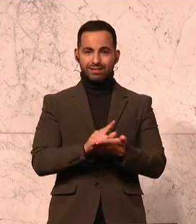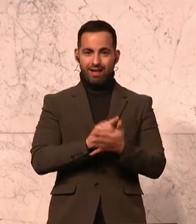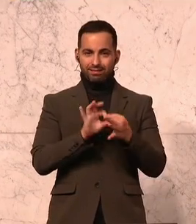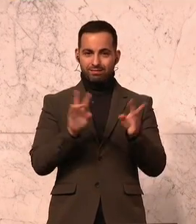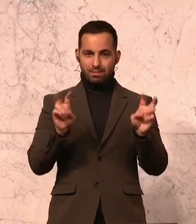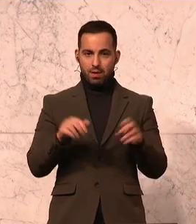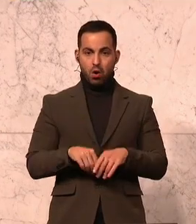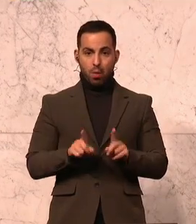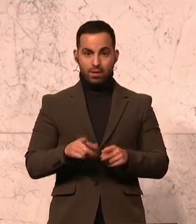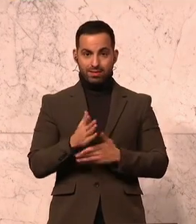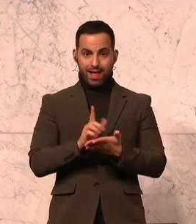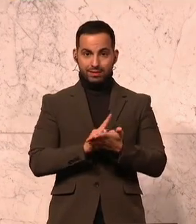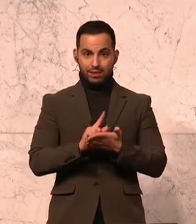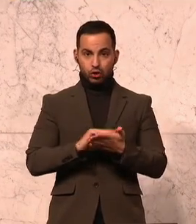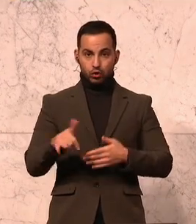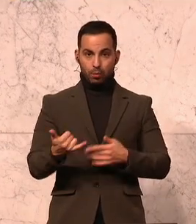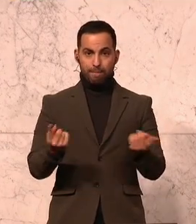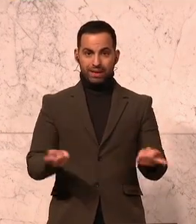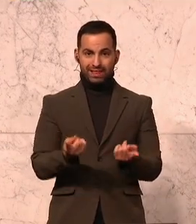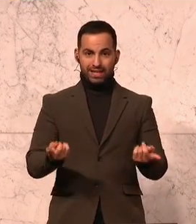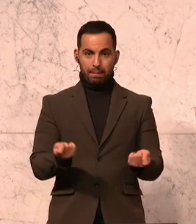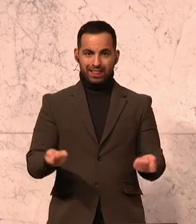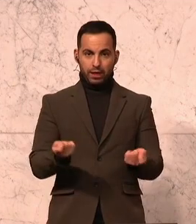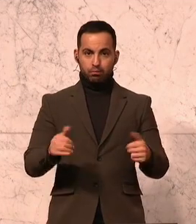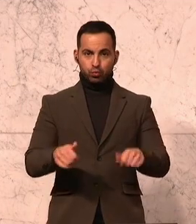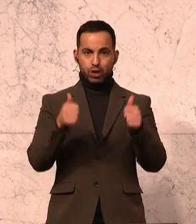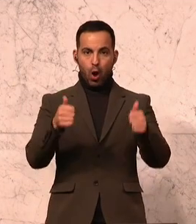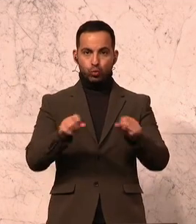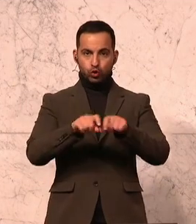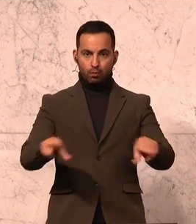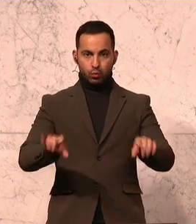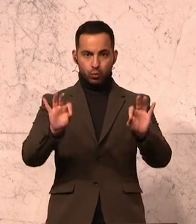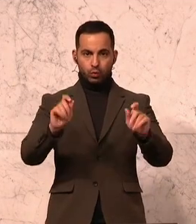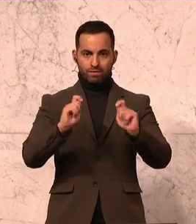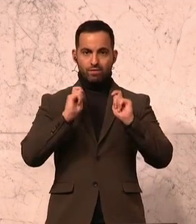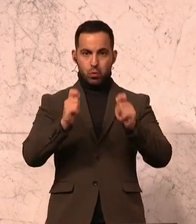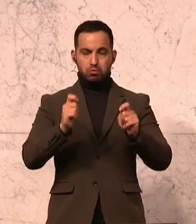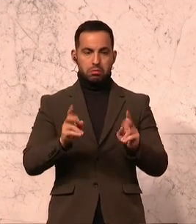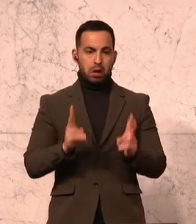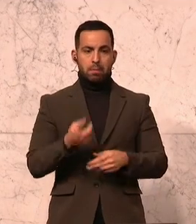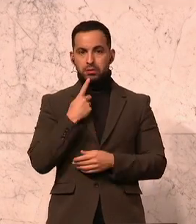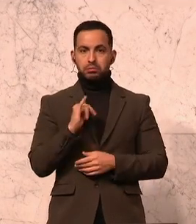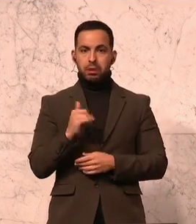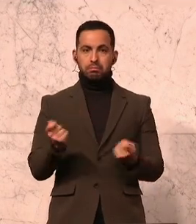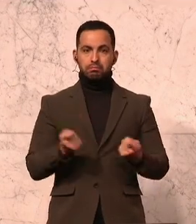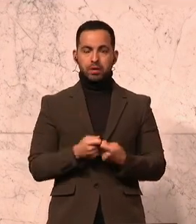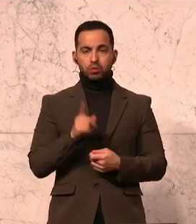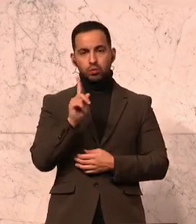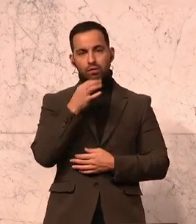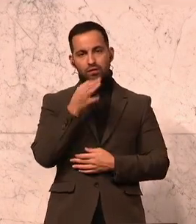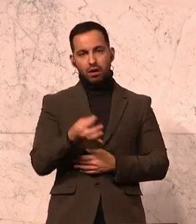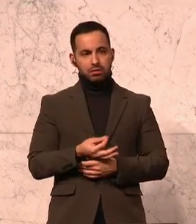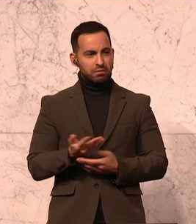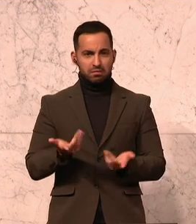Dass jetzt Teilzeitjobs im Betrieb ausgeschrieben werden müssen. Ja, ist ein guter Vorschlag, kann man durchaus sagen. Ja, passt. Die Frage ist nur,